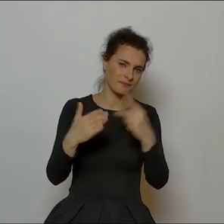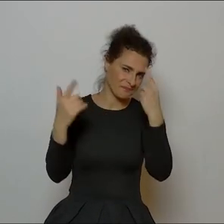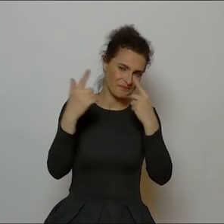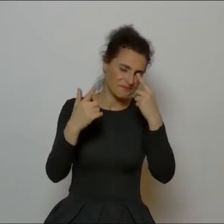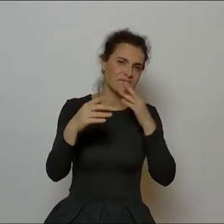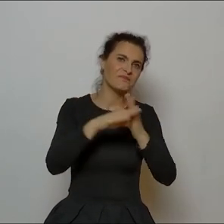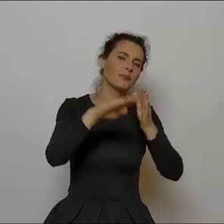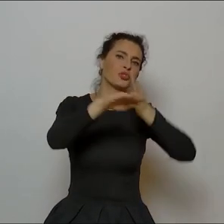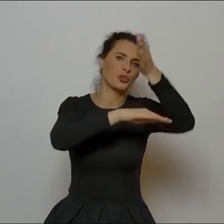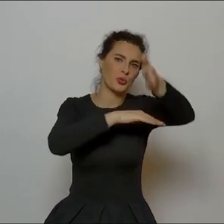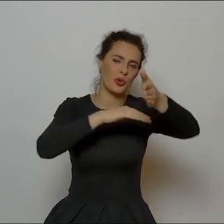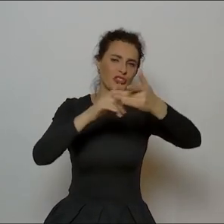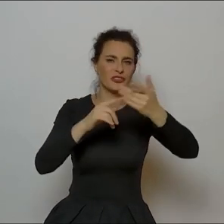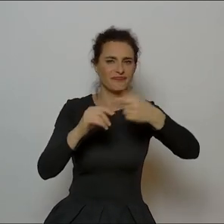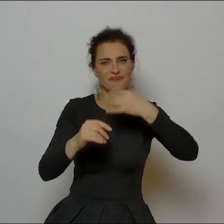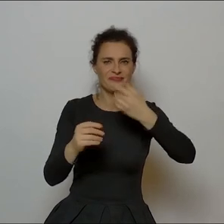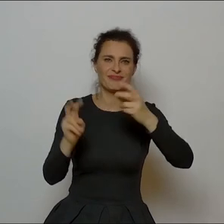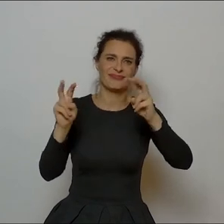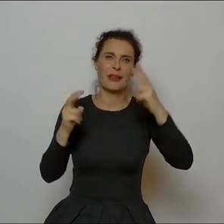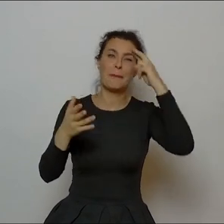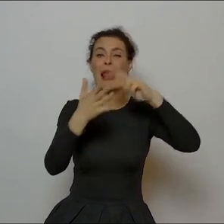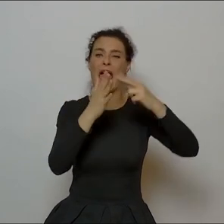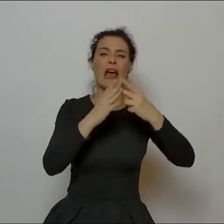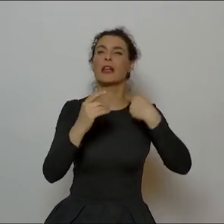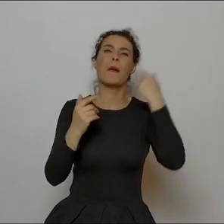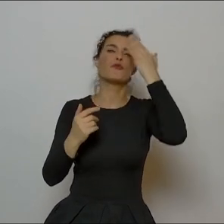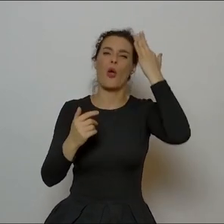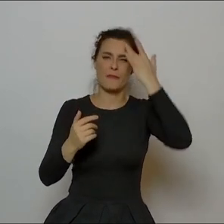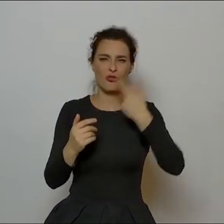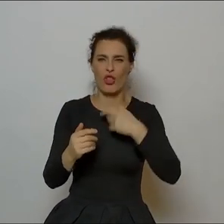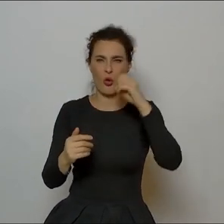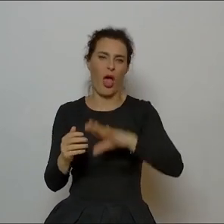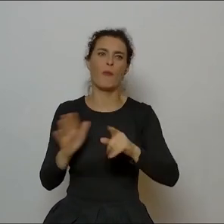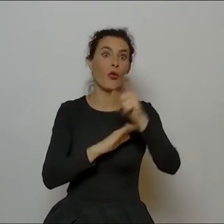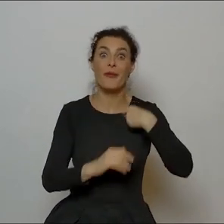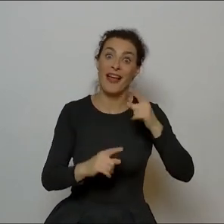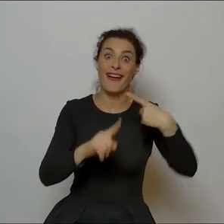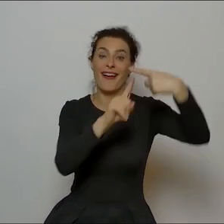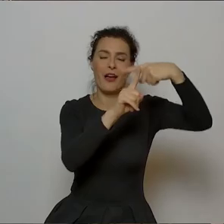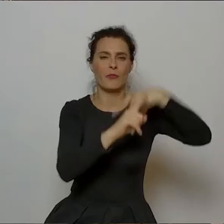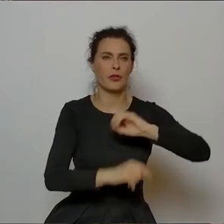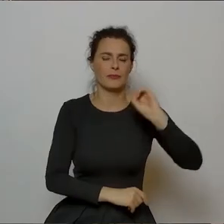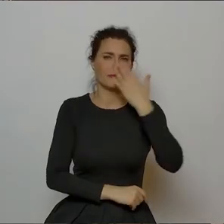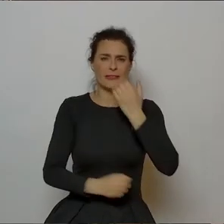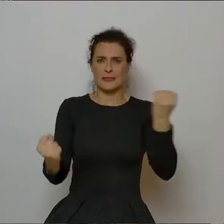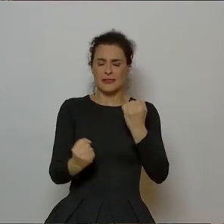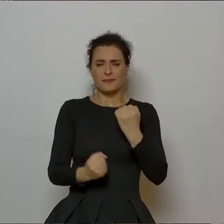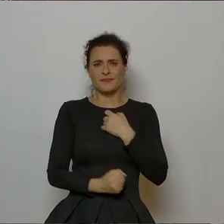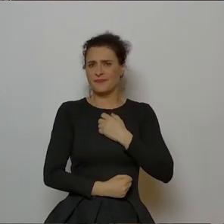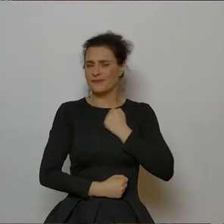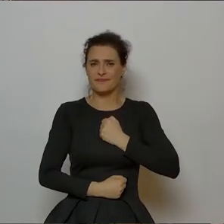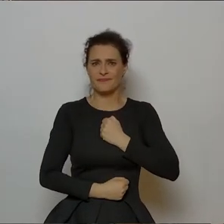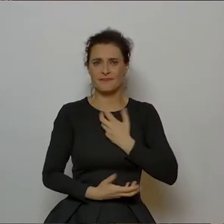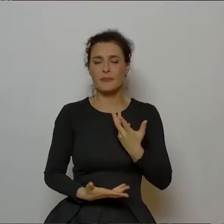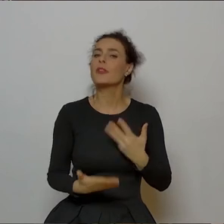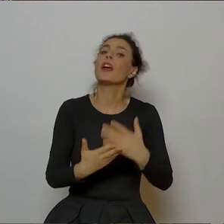scenariusze troszeczkę gorsze, bo przynajmniej no nie będziemy boleśnie zdziwieni, Jak mamy doświadczyć